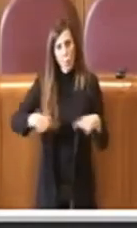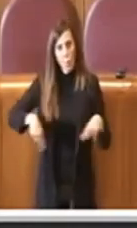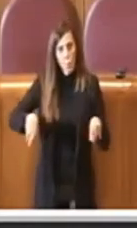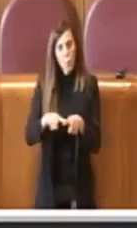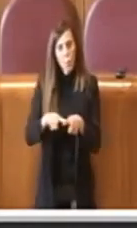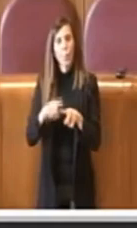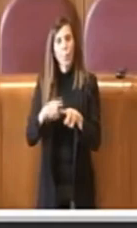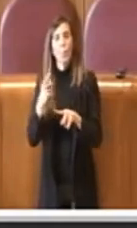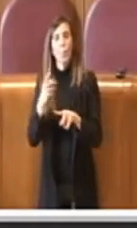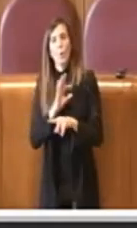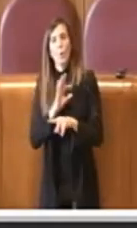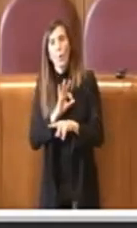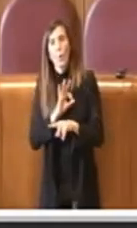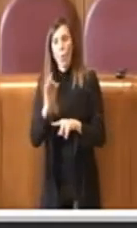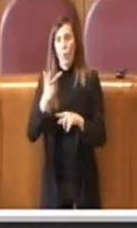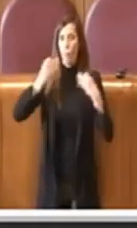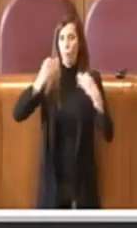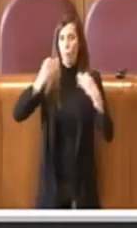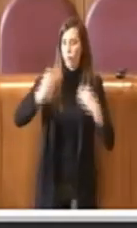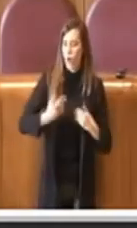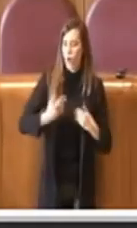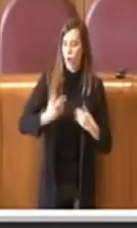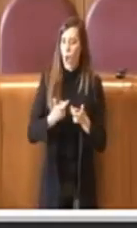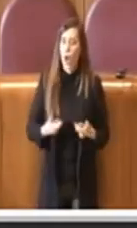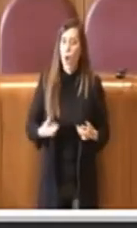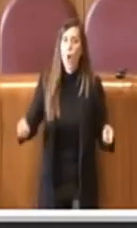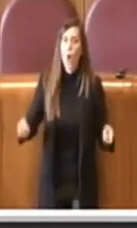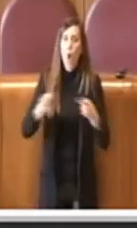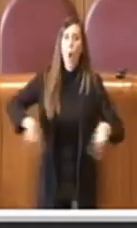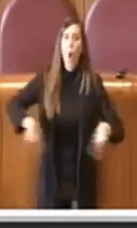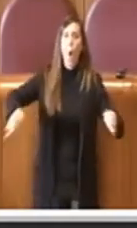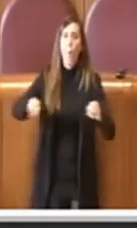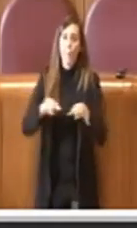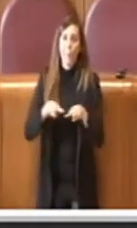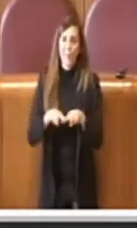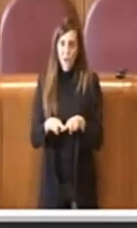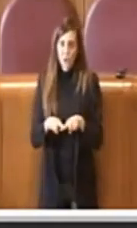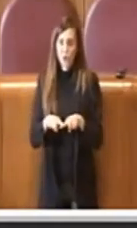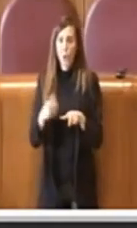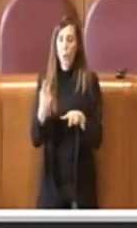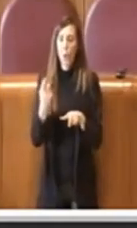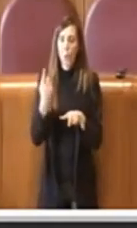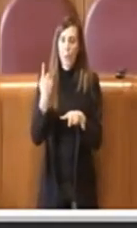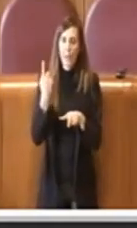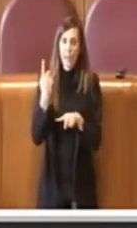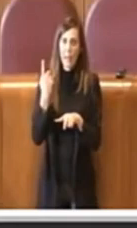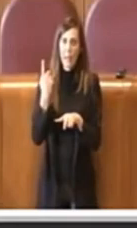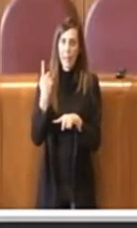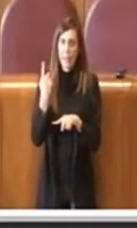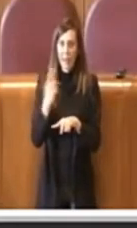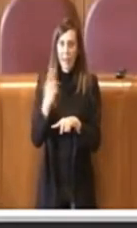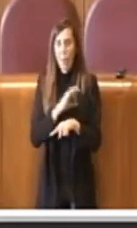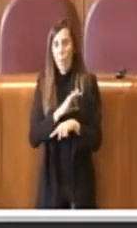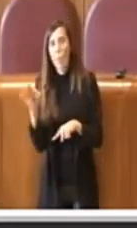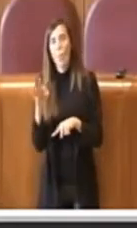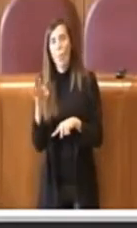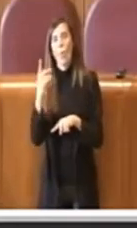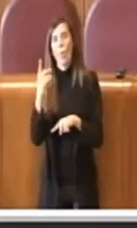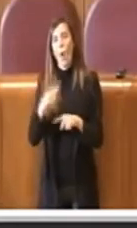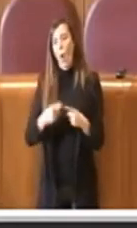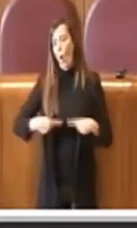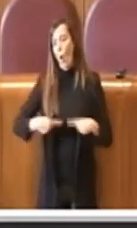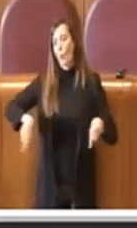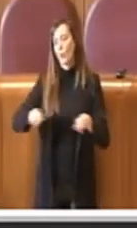anche apposite e ufficiali commissioni di... ...sedute di commissione o anche attraverso la